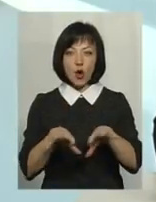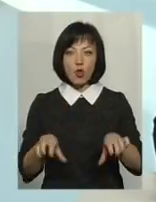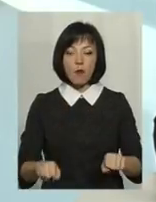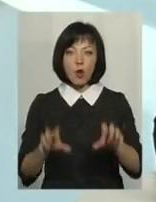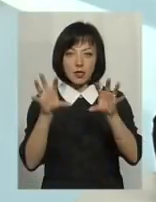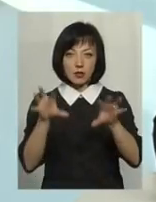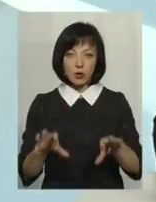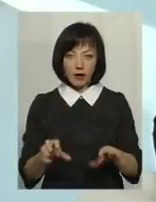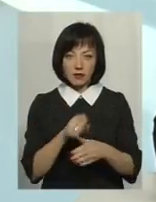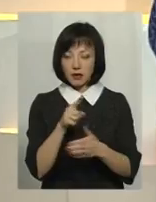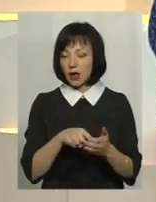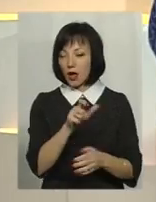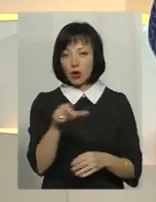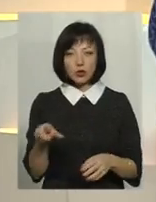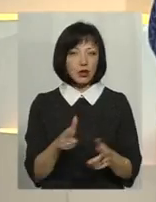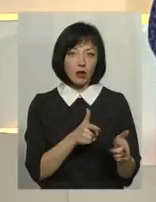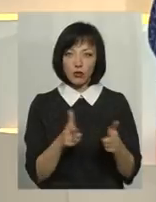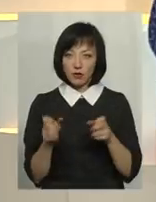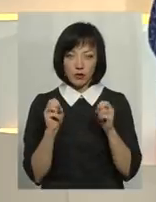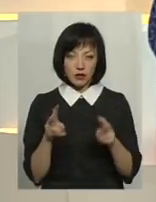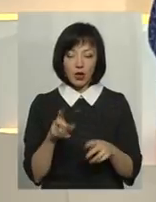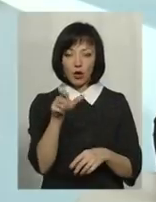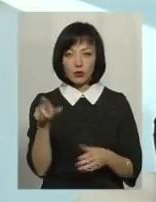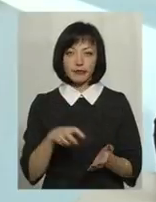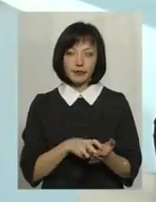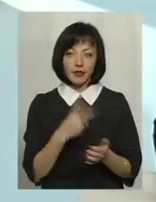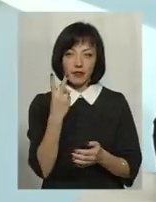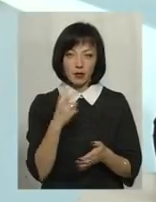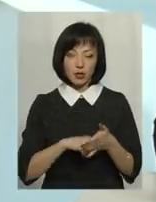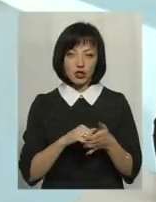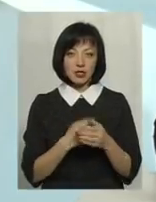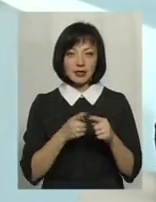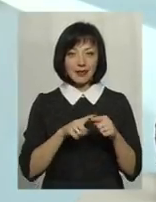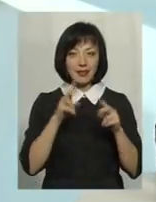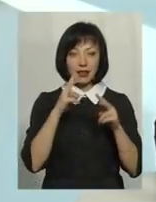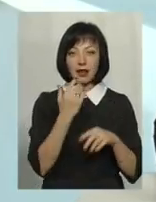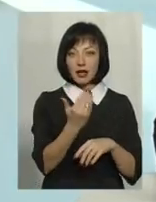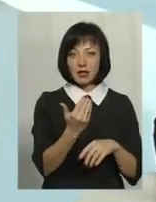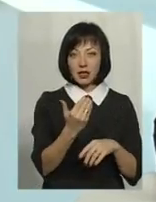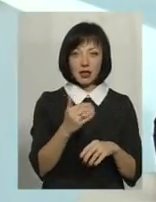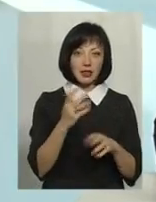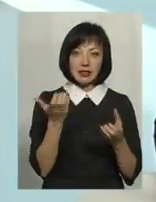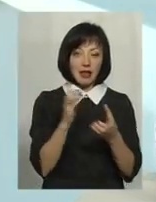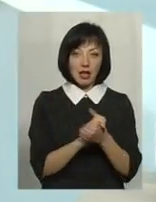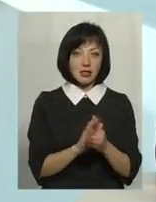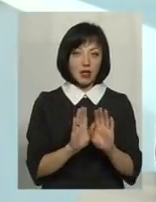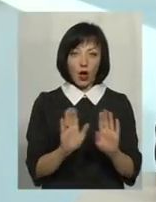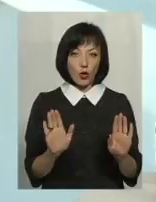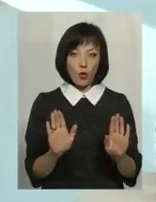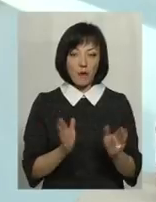Люди не готові ризикувати, людей є зараз страх. Страх є по двох причинах, тому що це для них абсолютно незнайомий